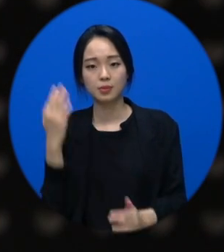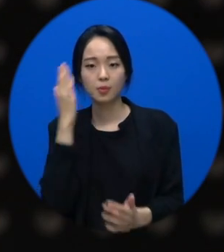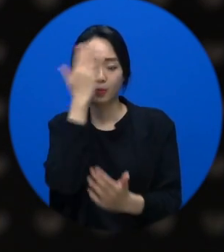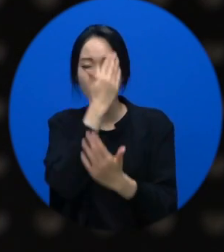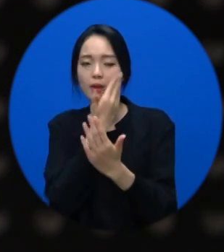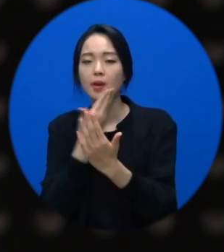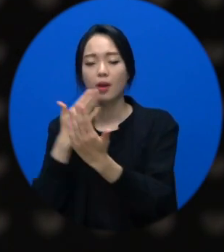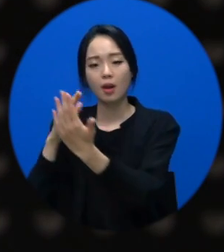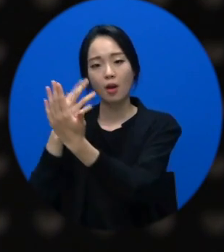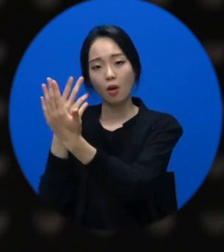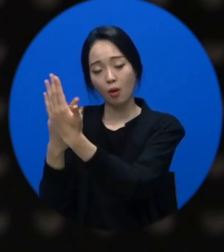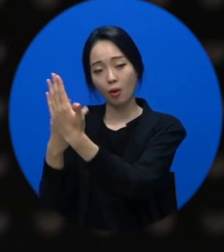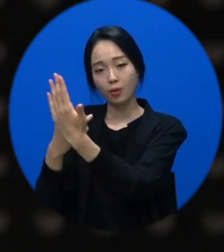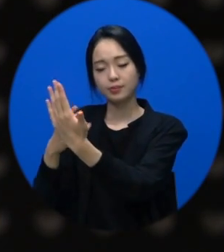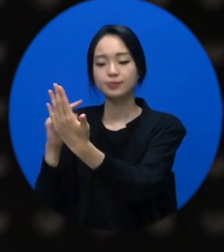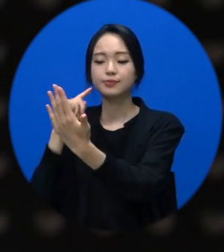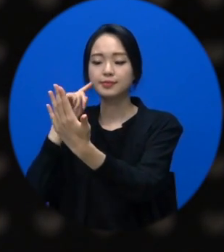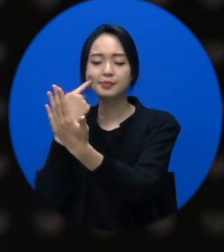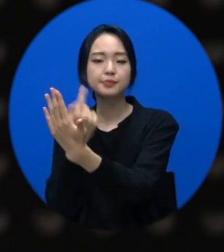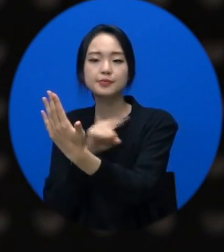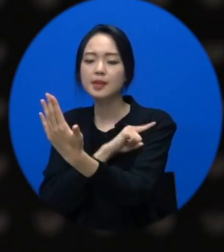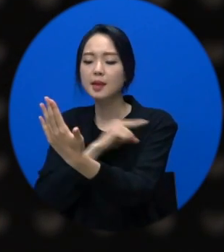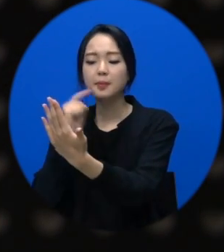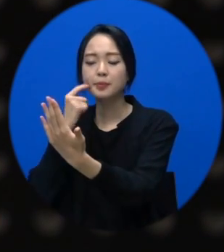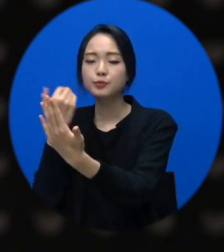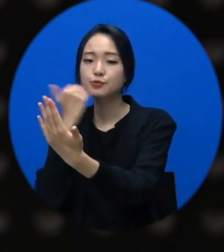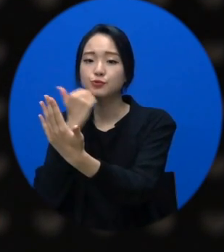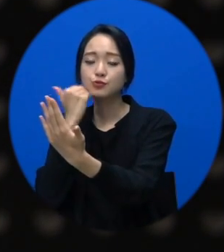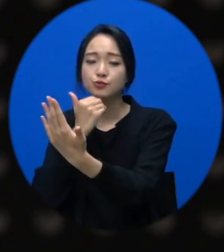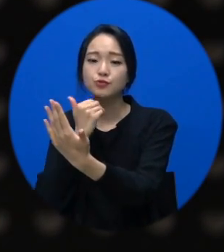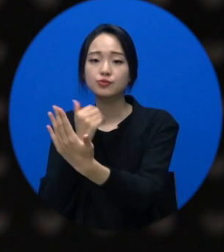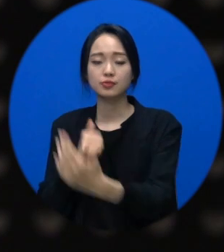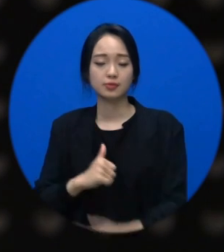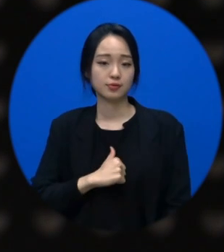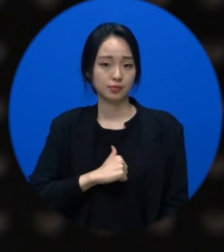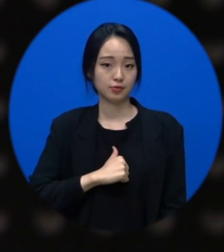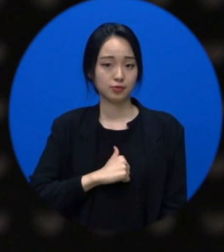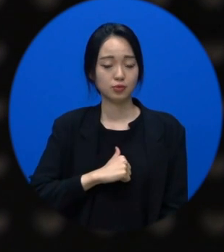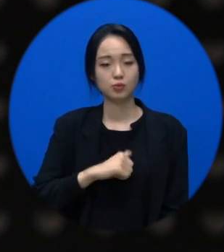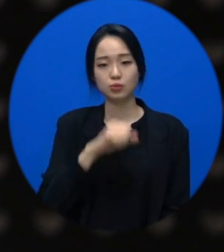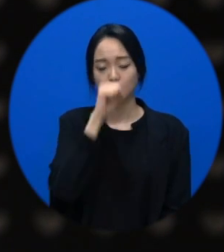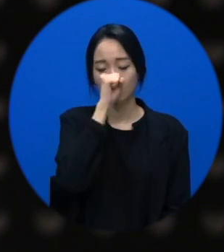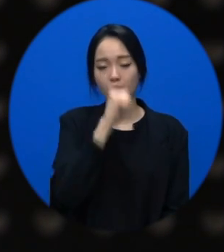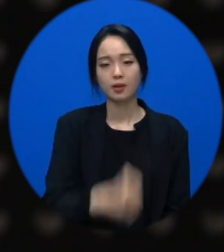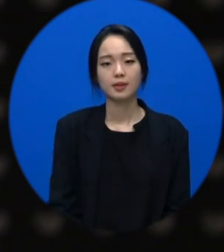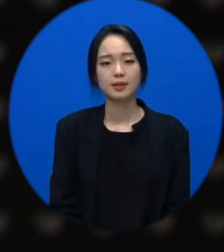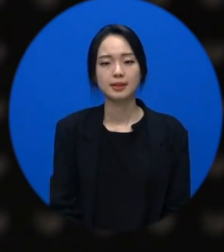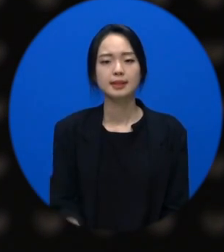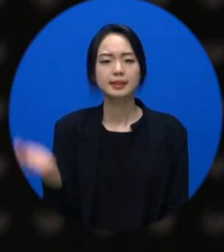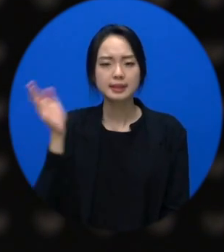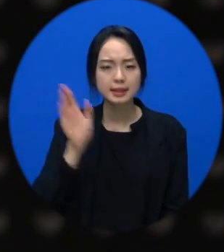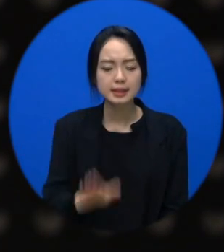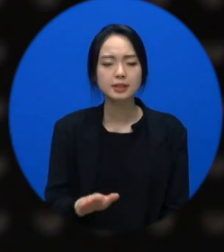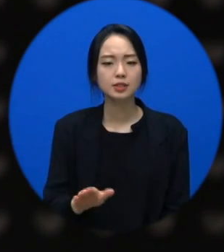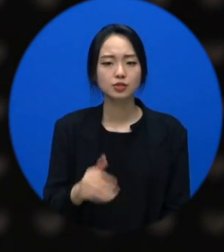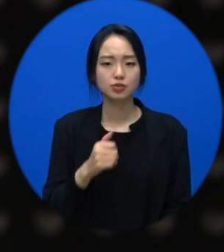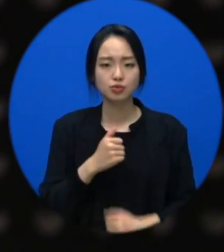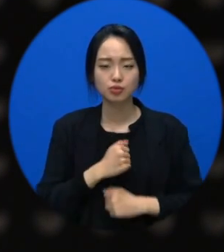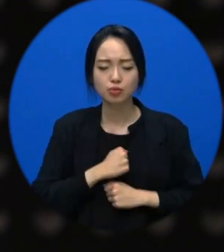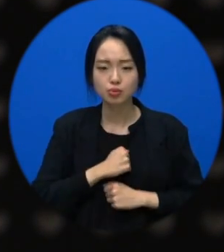자존감 갑이에요. 자존감 갑. 단 단 여기에 타인의 인정을 개입시키지만 말자고요.